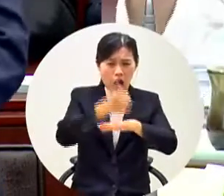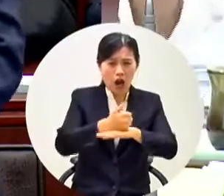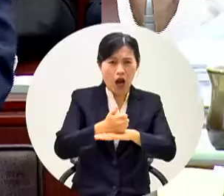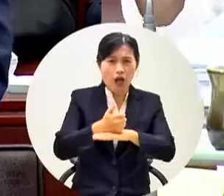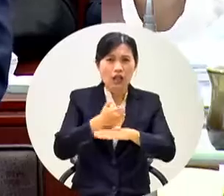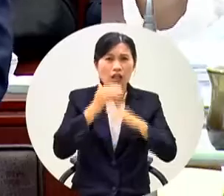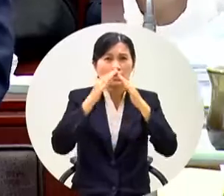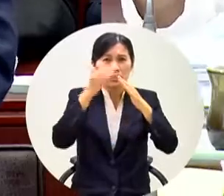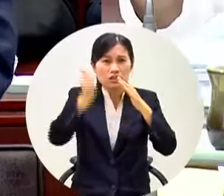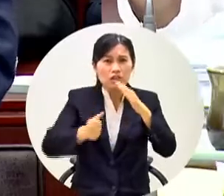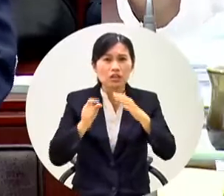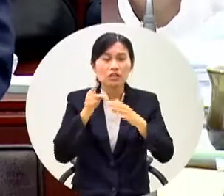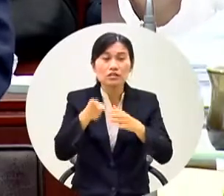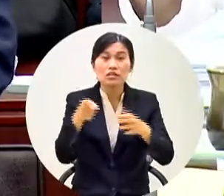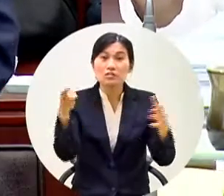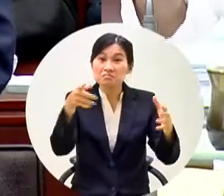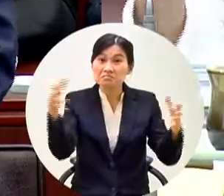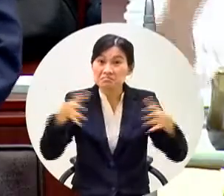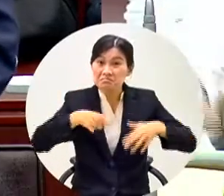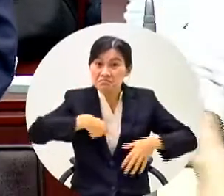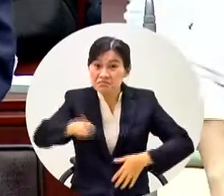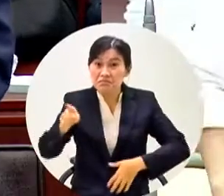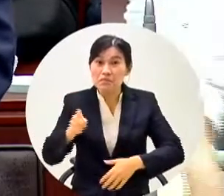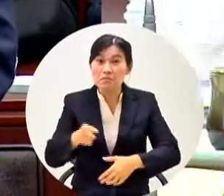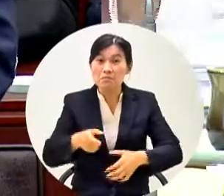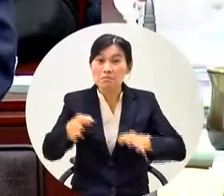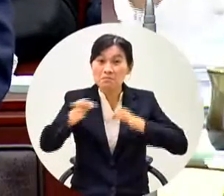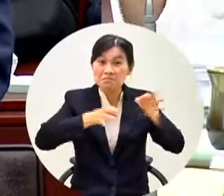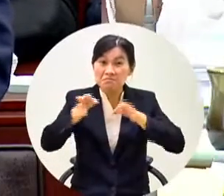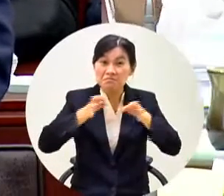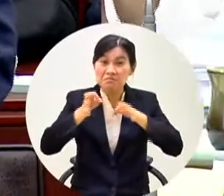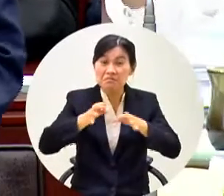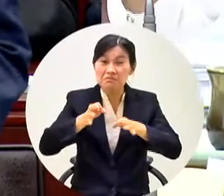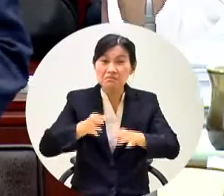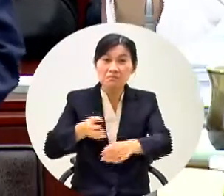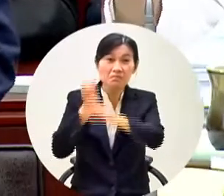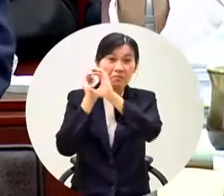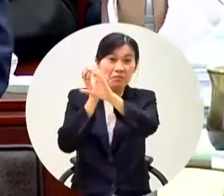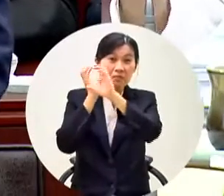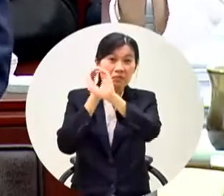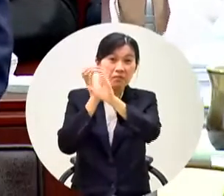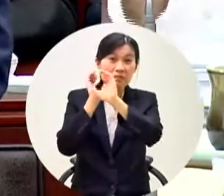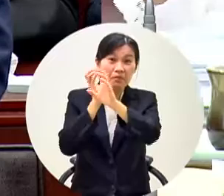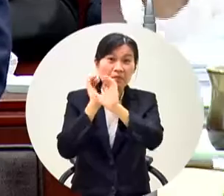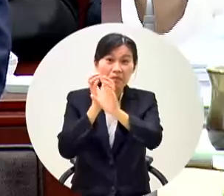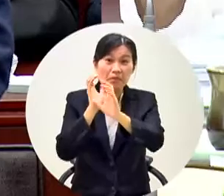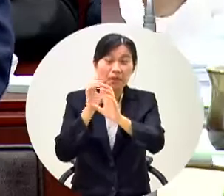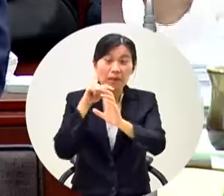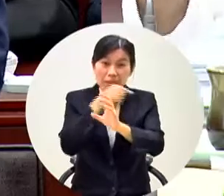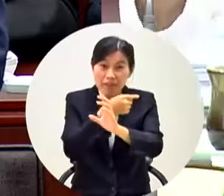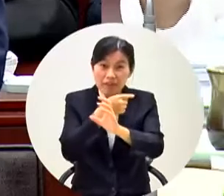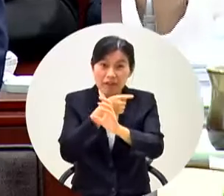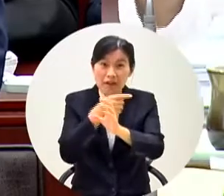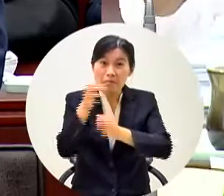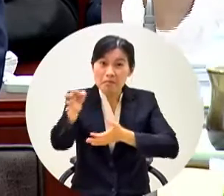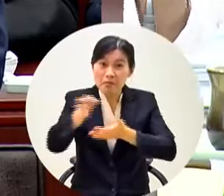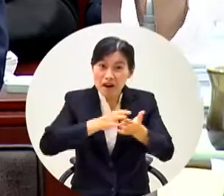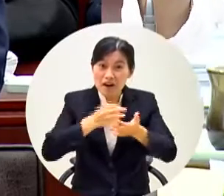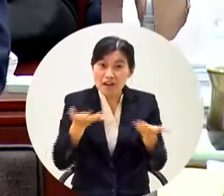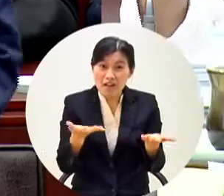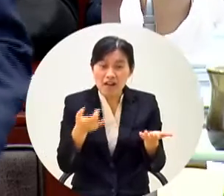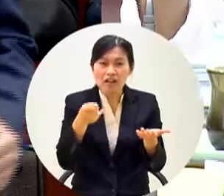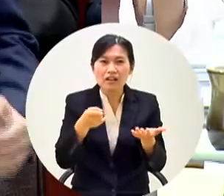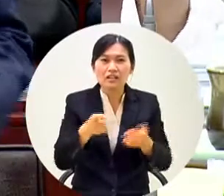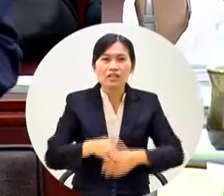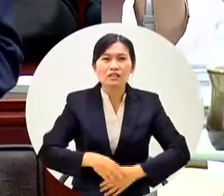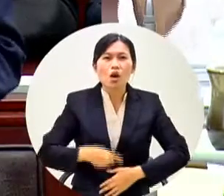一起去賣搖搖兵我覺得我們台灣在政治上這個是他講出來的請你做本席